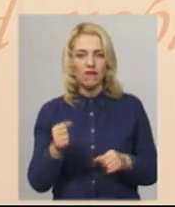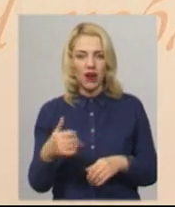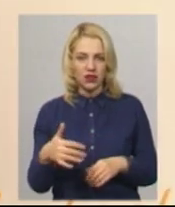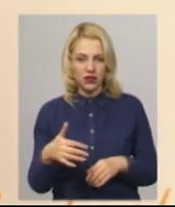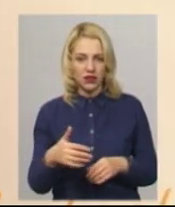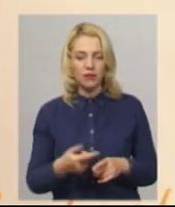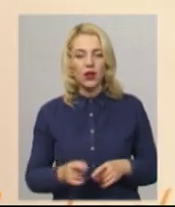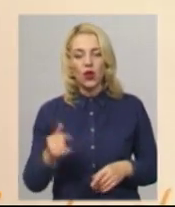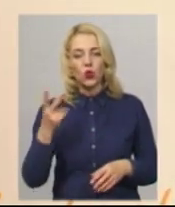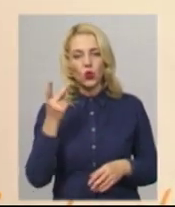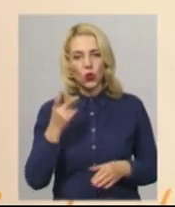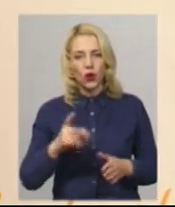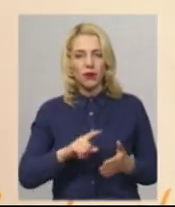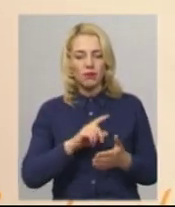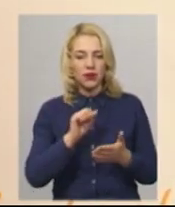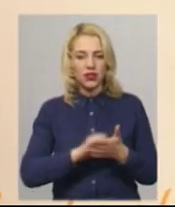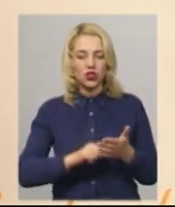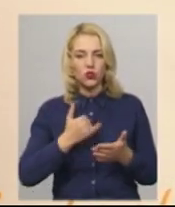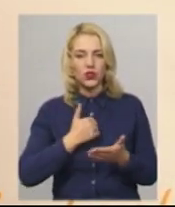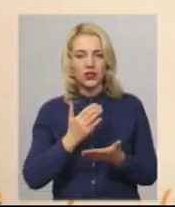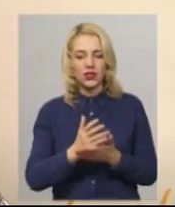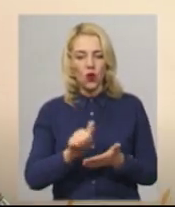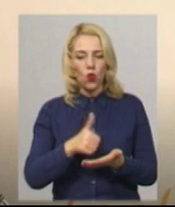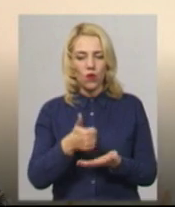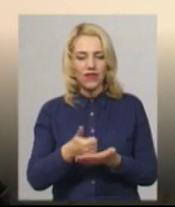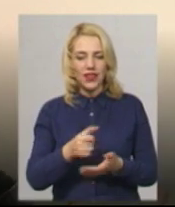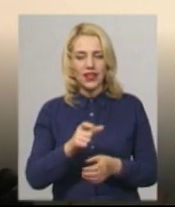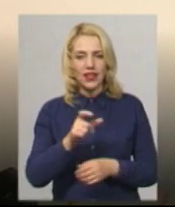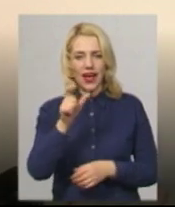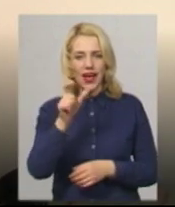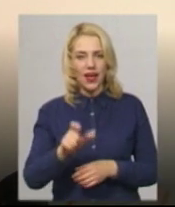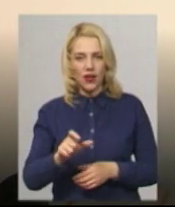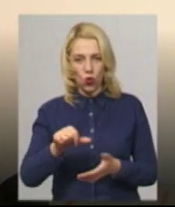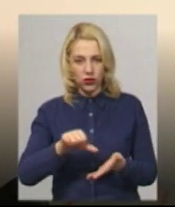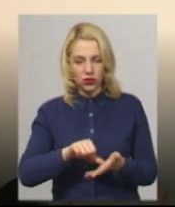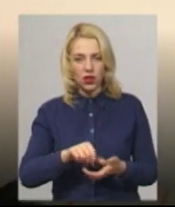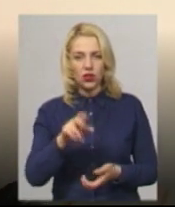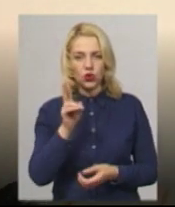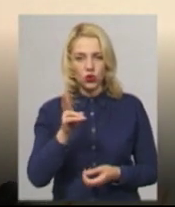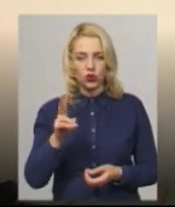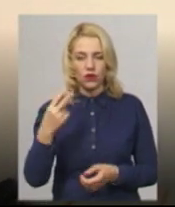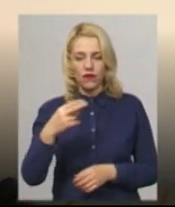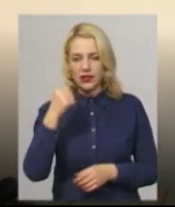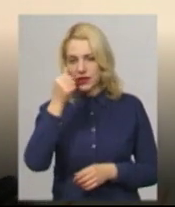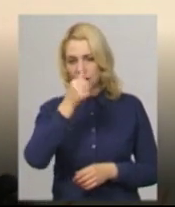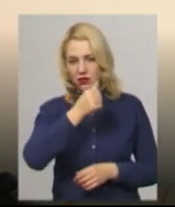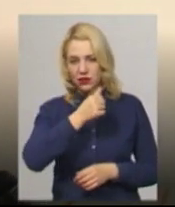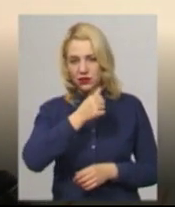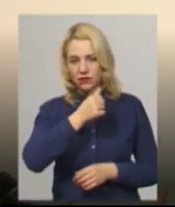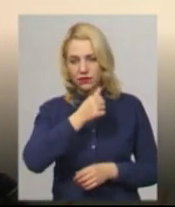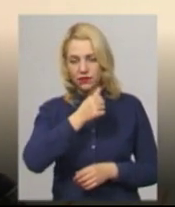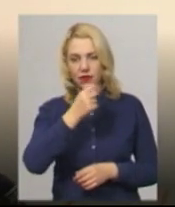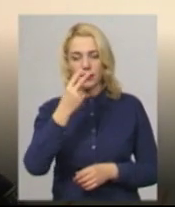причина. В нас є головний герой. І головний герой, який вже 20, здається, з